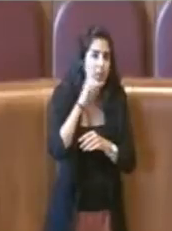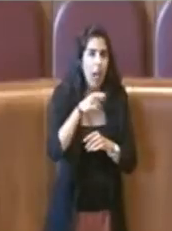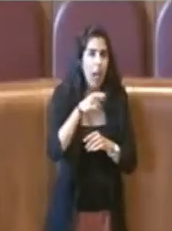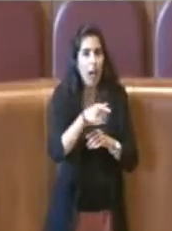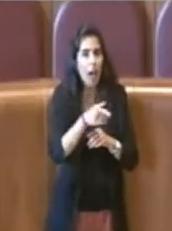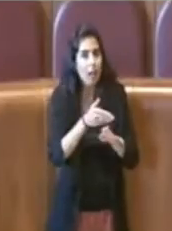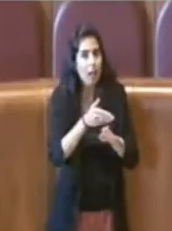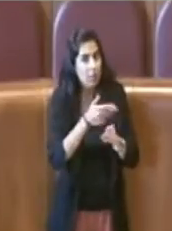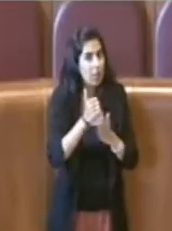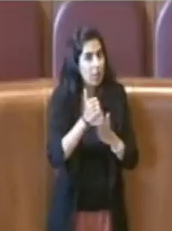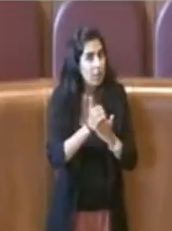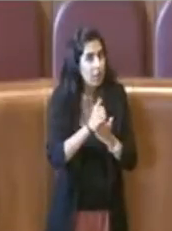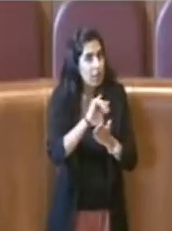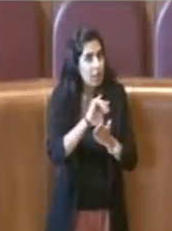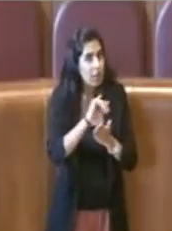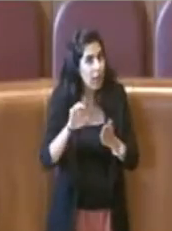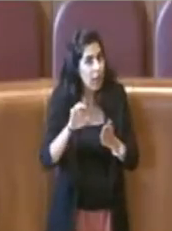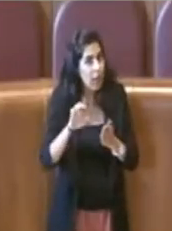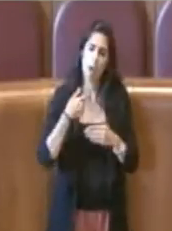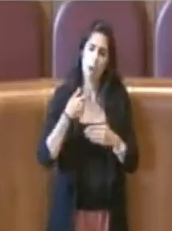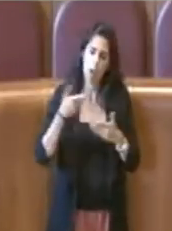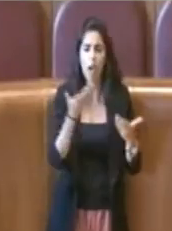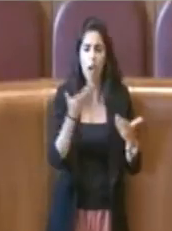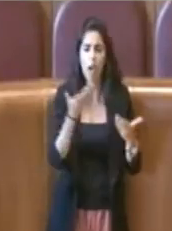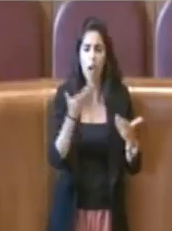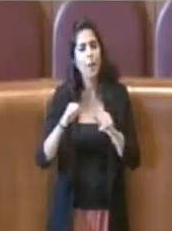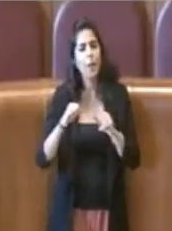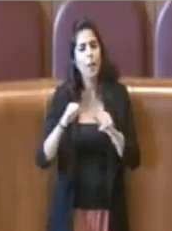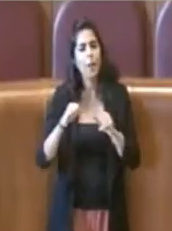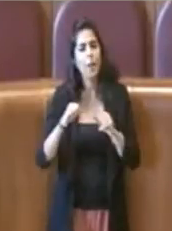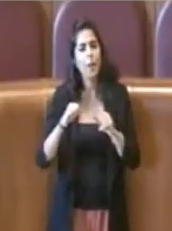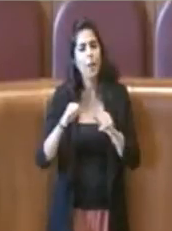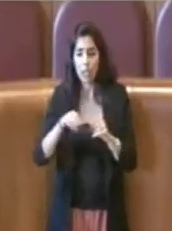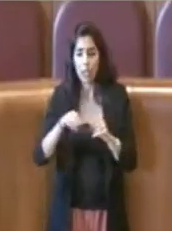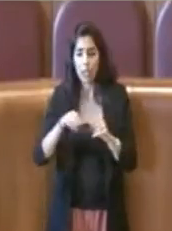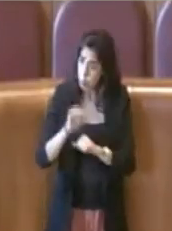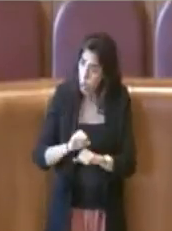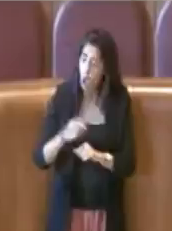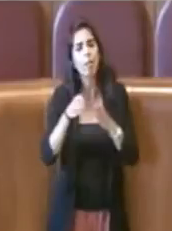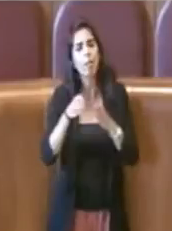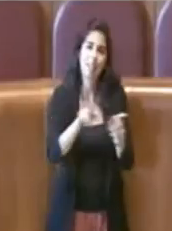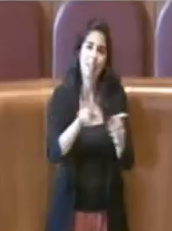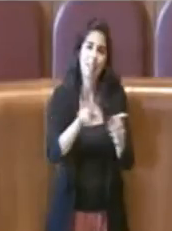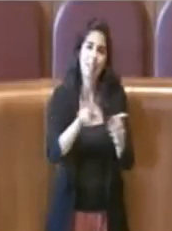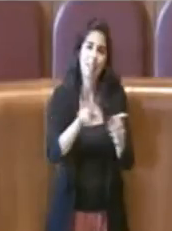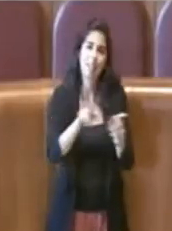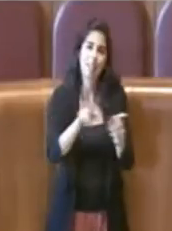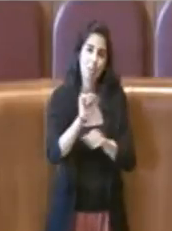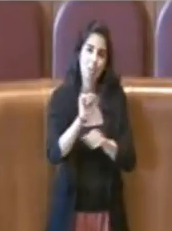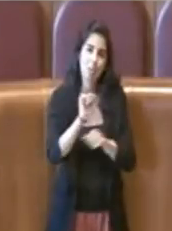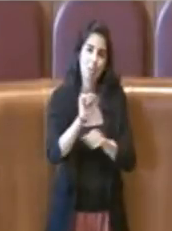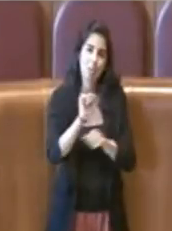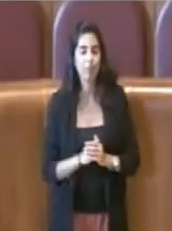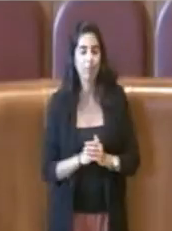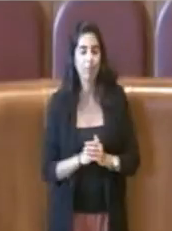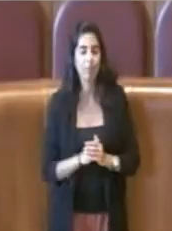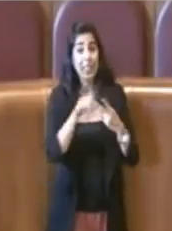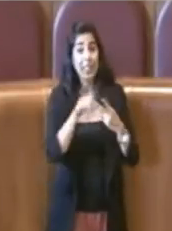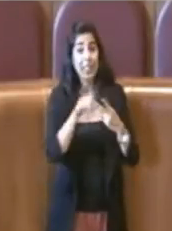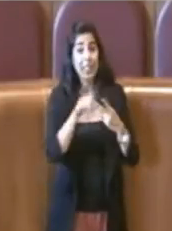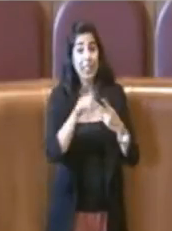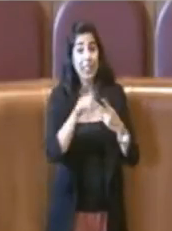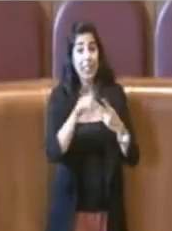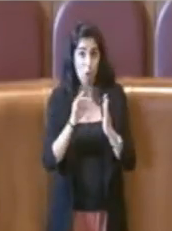possibile, fare una pubblicità casa per casa. Riguardo al secondo punto di